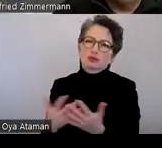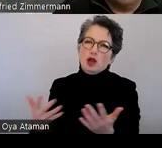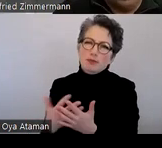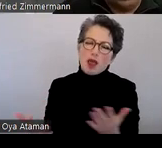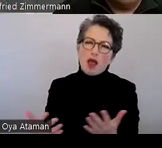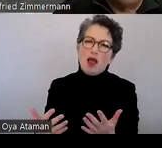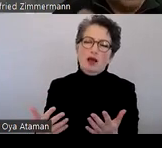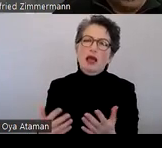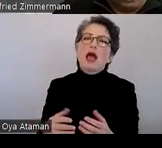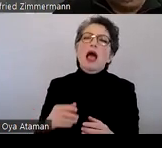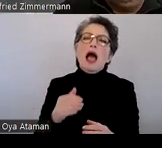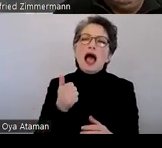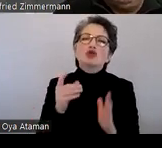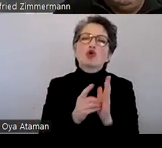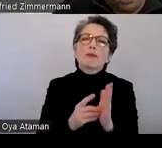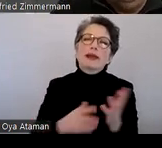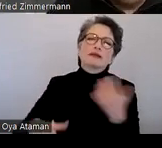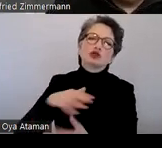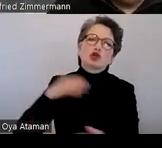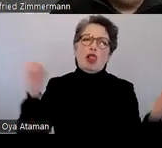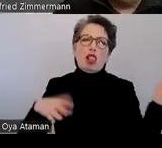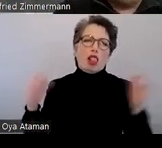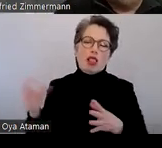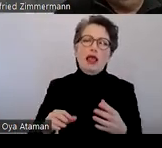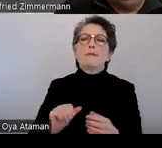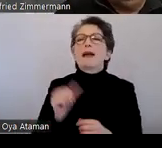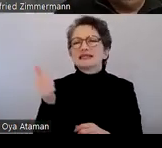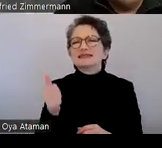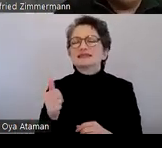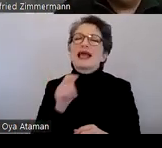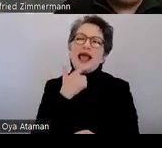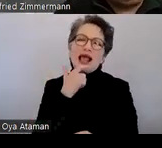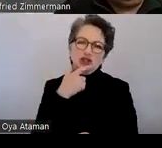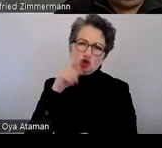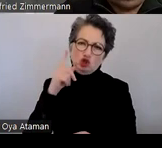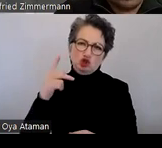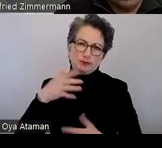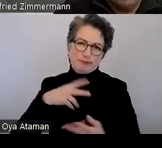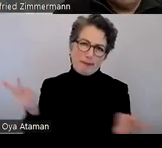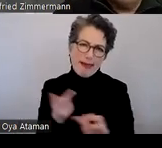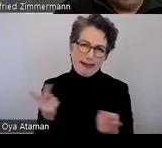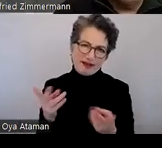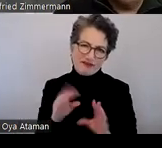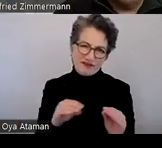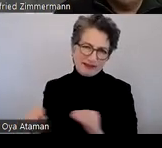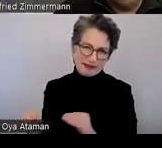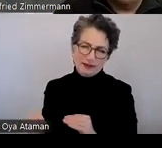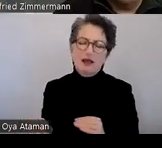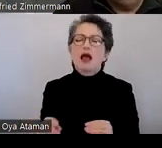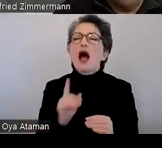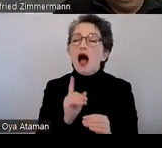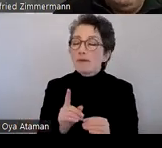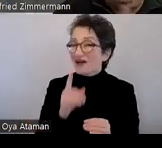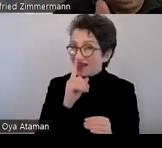Dokument durchmischt. Meistens geht es auch nur um Englisch, also Deutsch und Englisch. Aber das muss